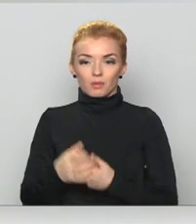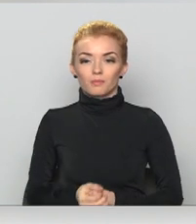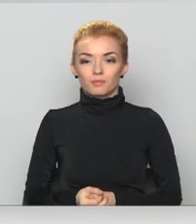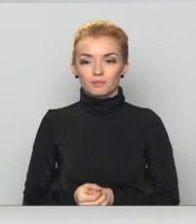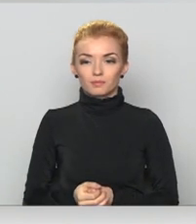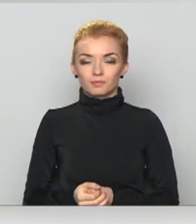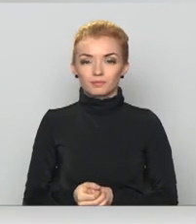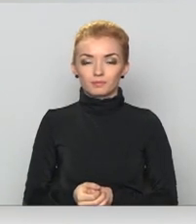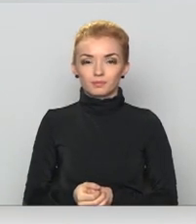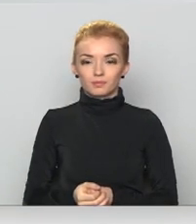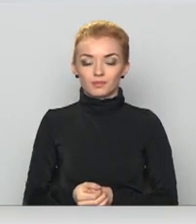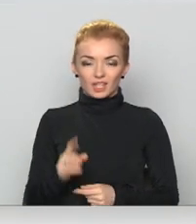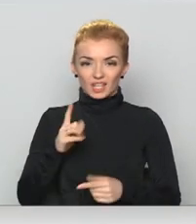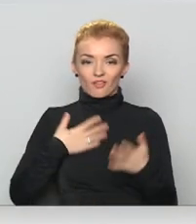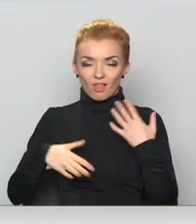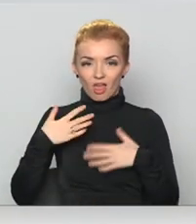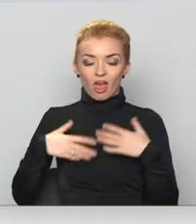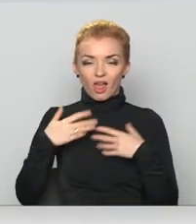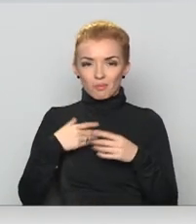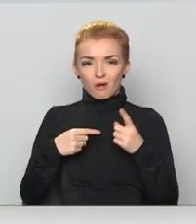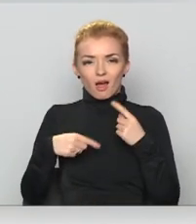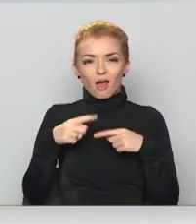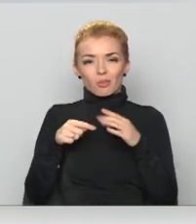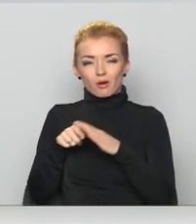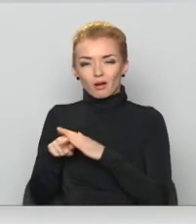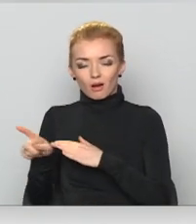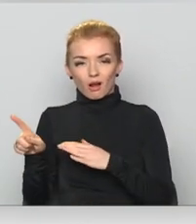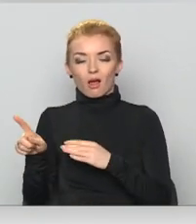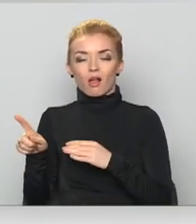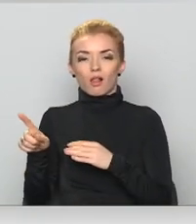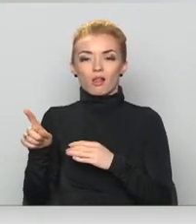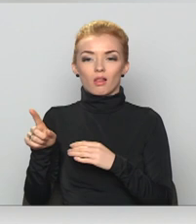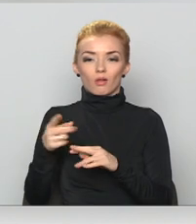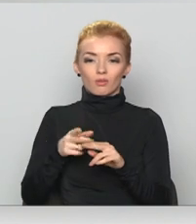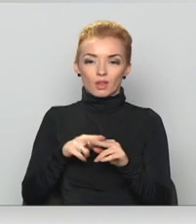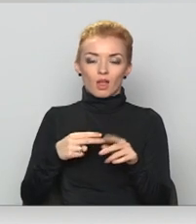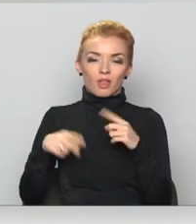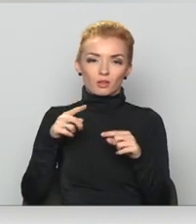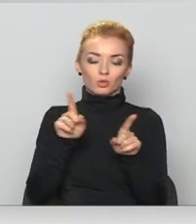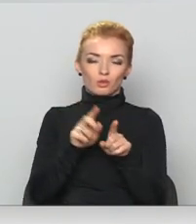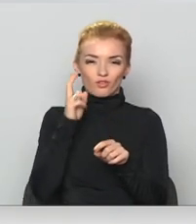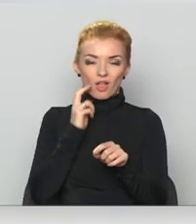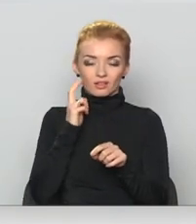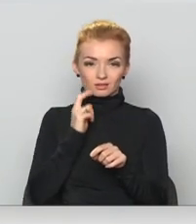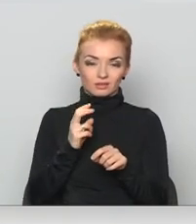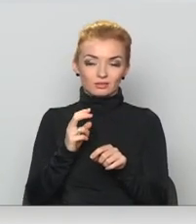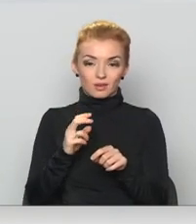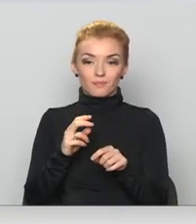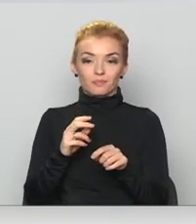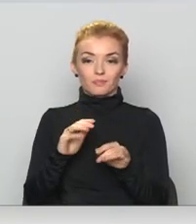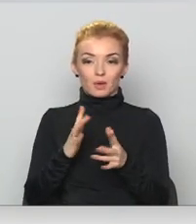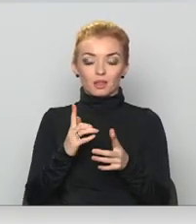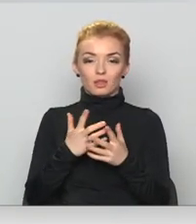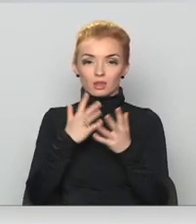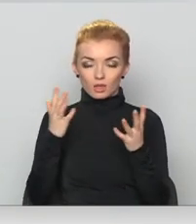Nu, vēl iegriezties un uzspēlēt, vai atgriežās šabloniem. Un ne domas par to,